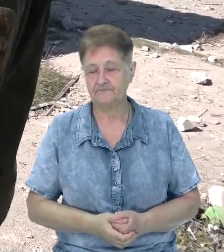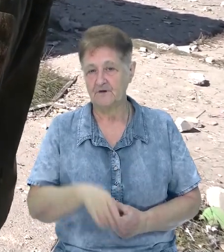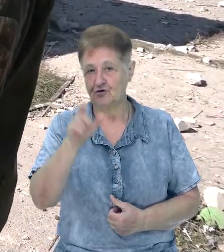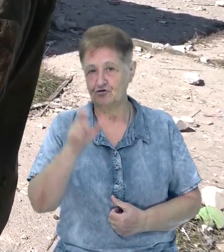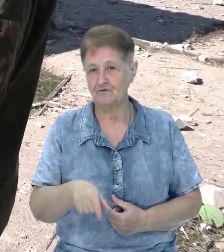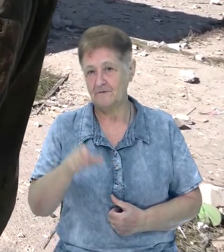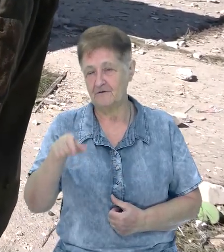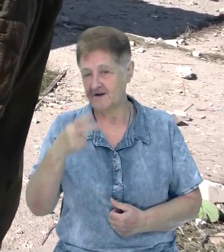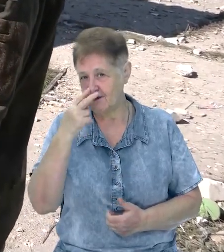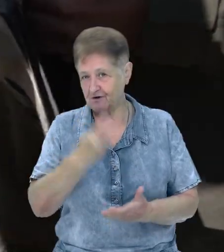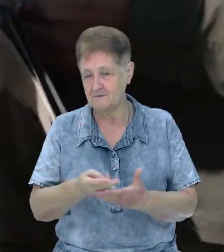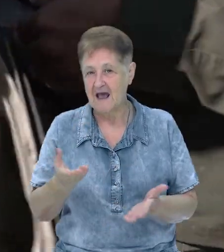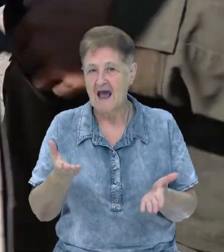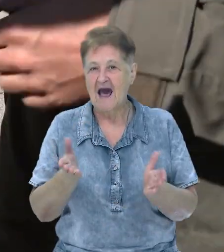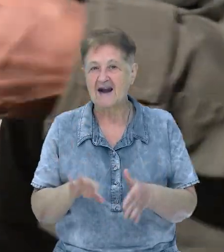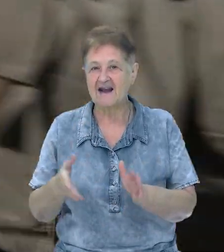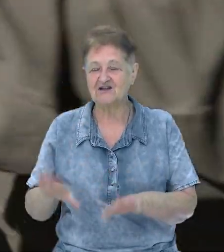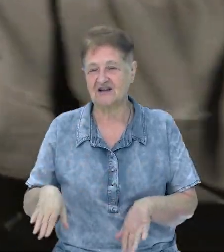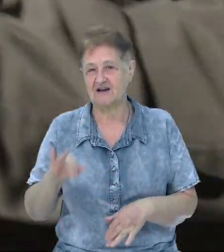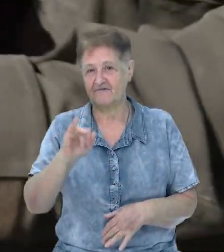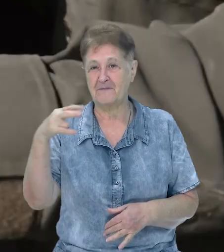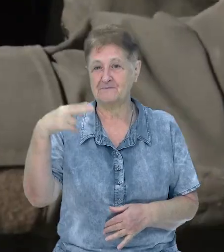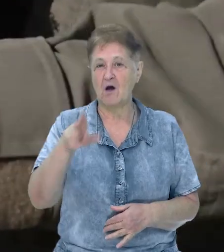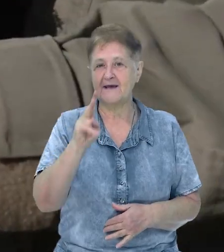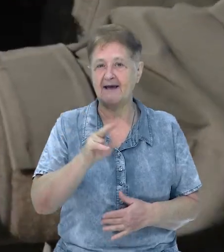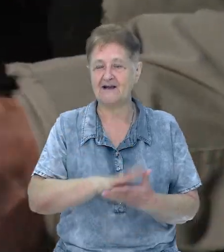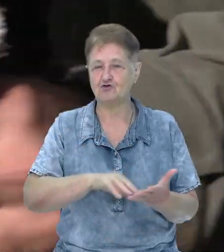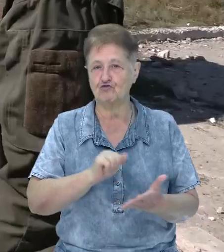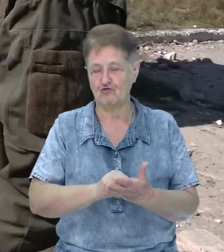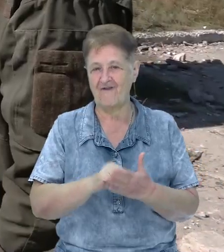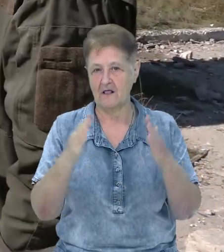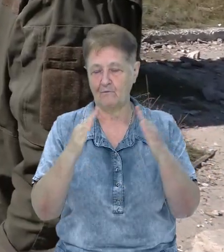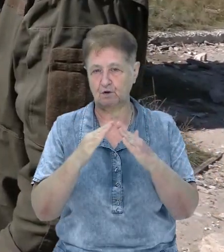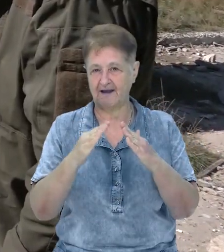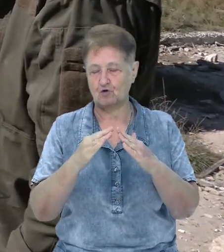Чоловіки розглядають рештки одного з безпілотників, які зруйнували будинок.